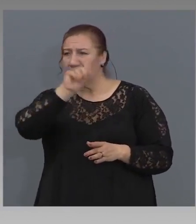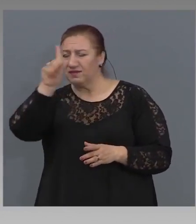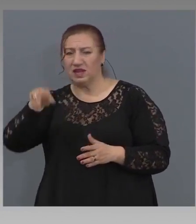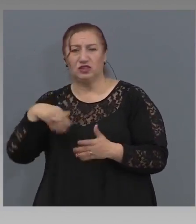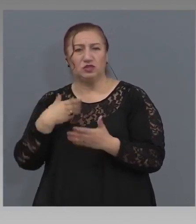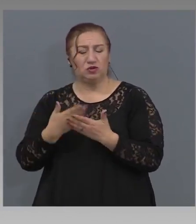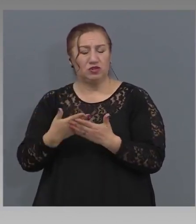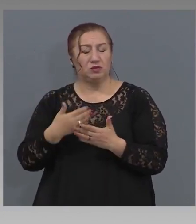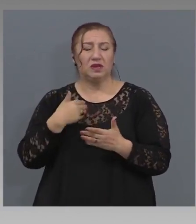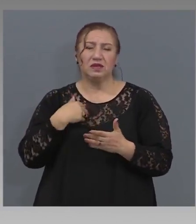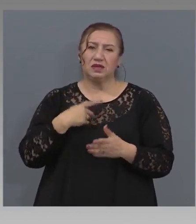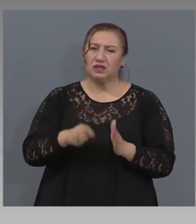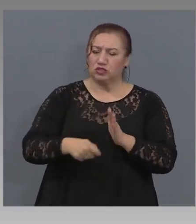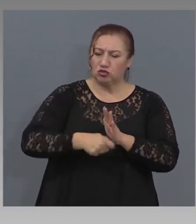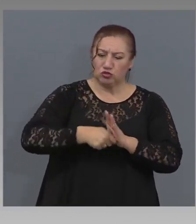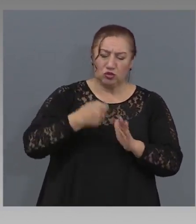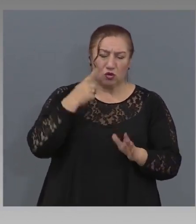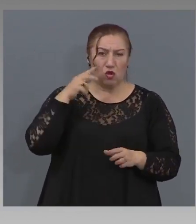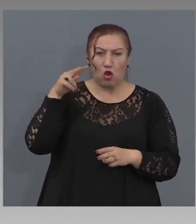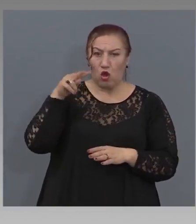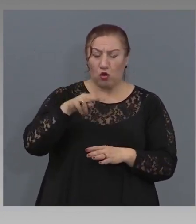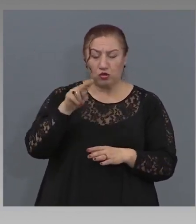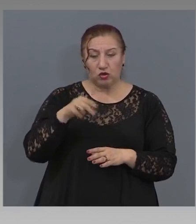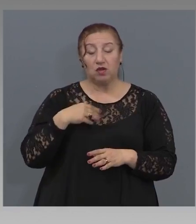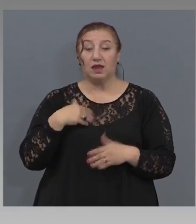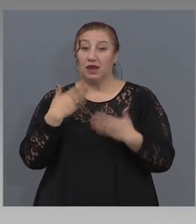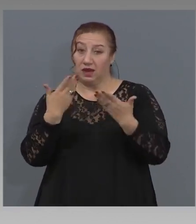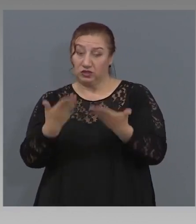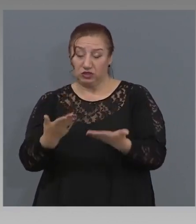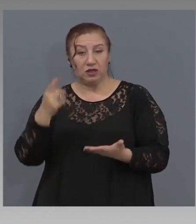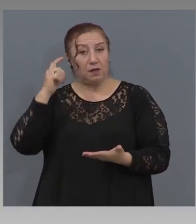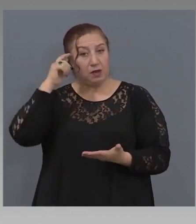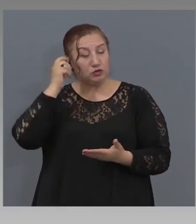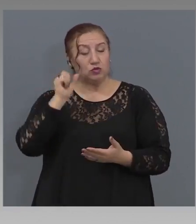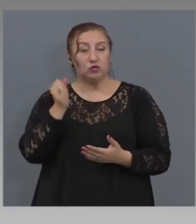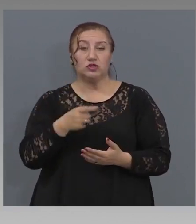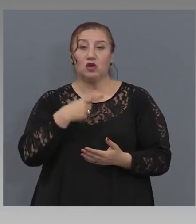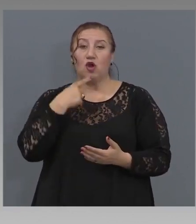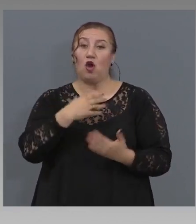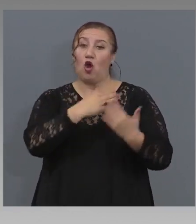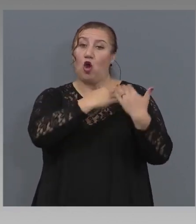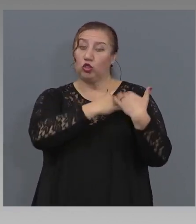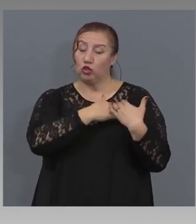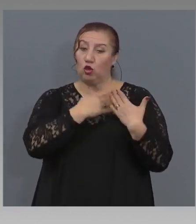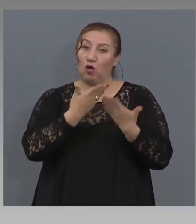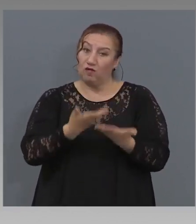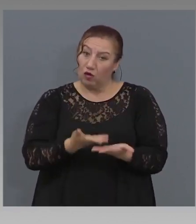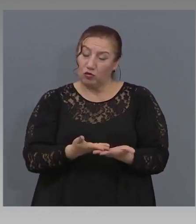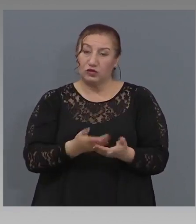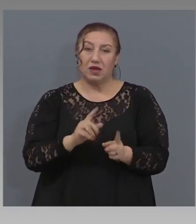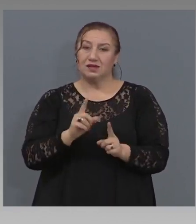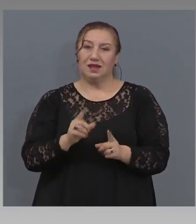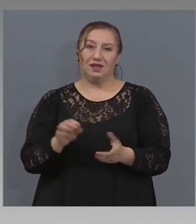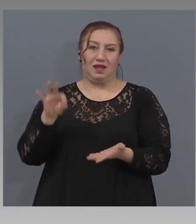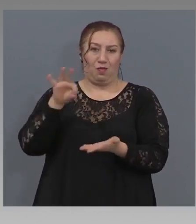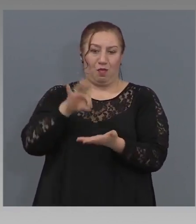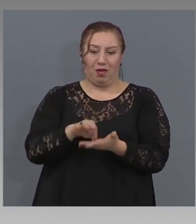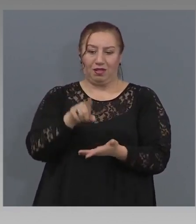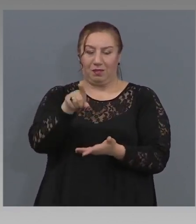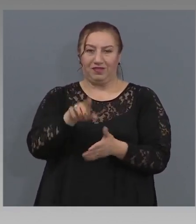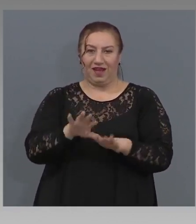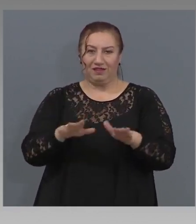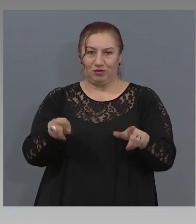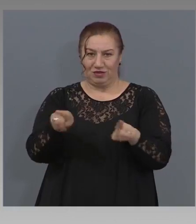по отношение на контрола и разчитам на разумност и отговорност, за да не попадаме в такава ситуация, каквато вие